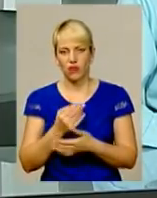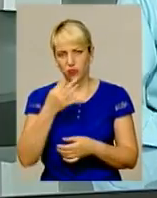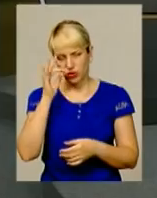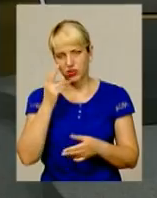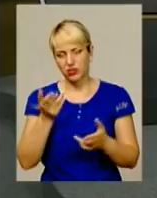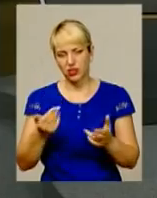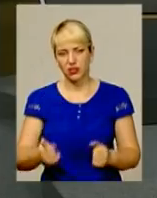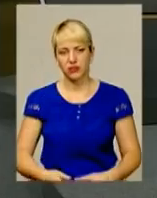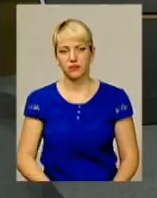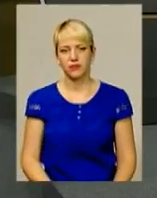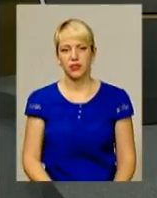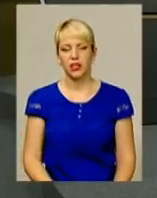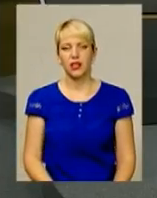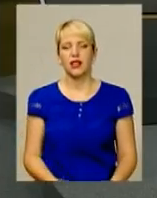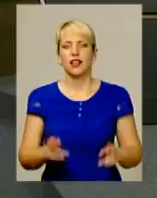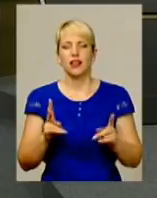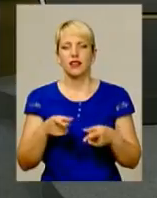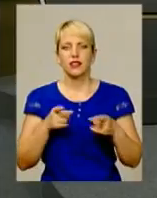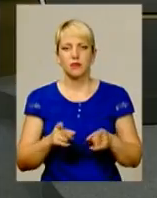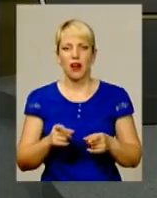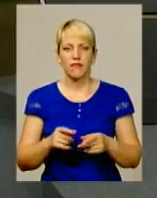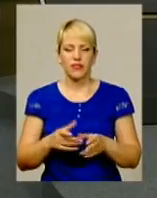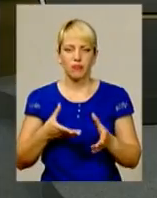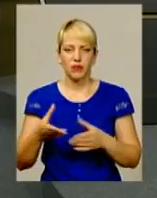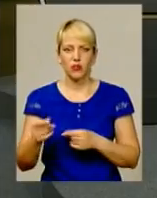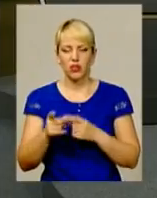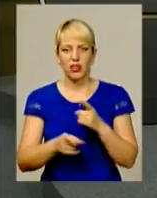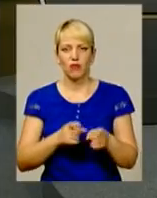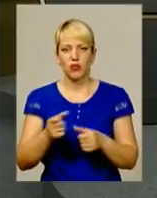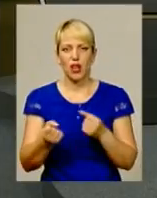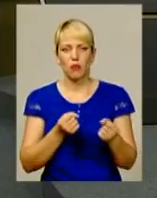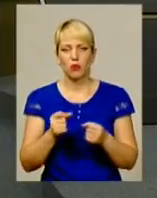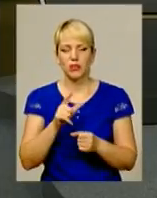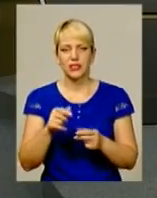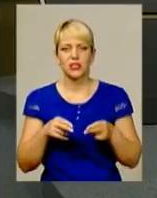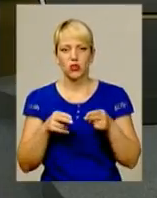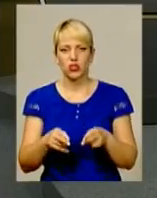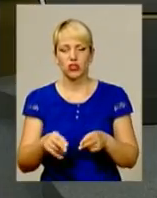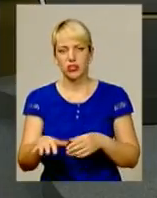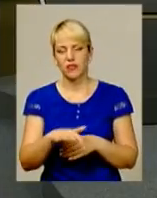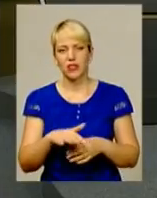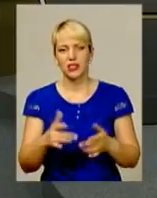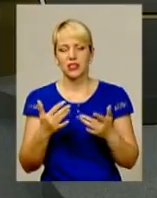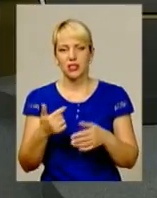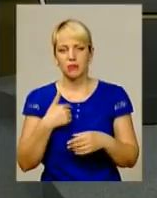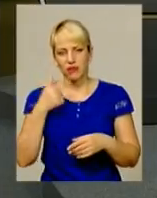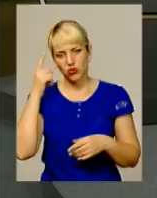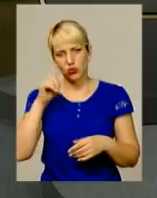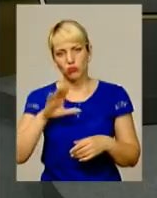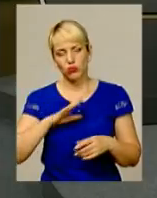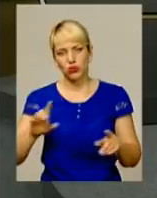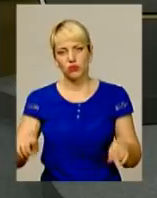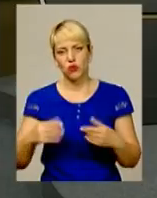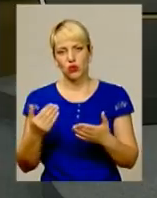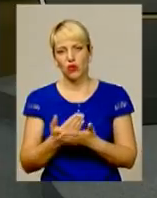так. Як насправді вплинула реформа на боротьбу зі злочинністю в краї? Надже, наскільки нам відомо, були створені